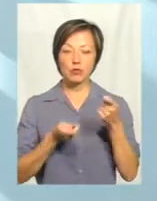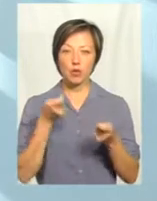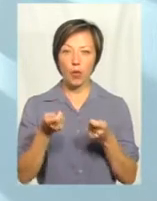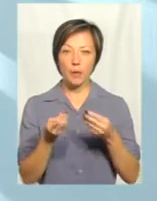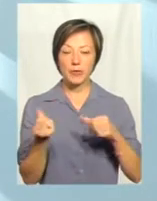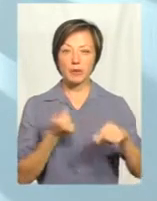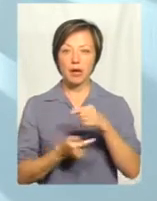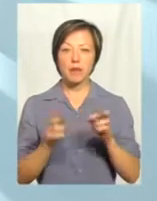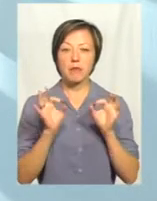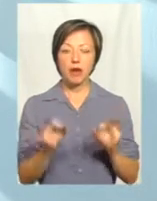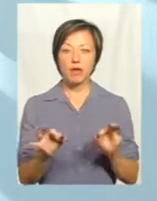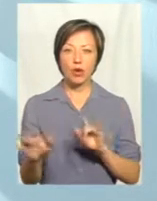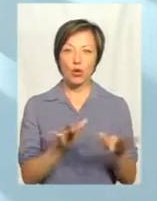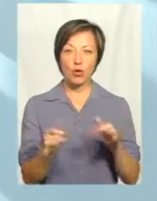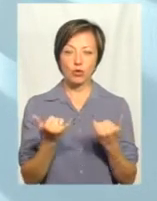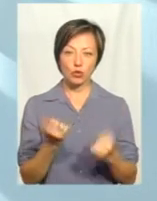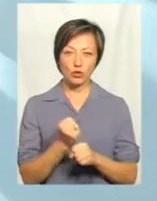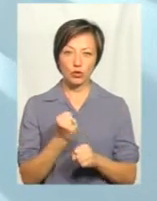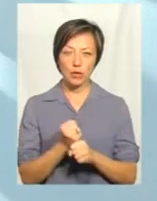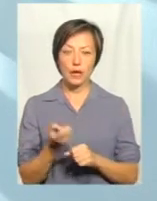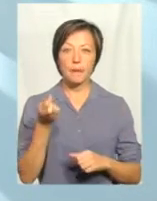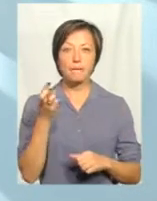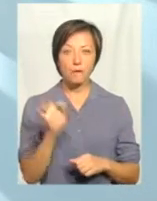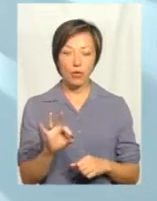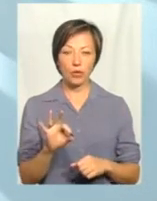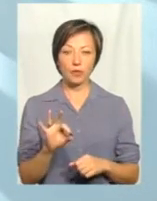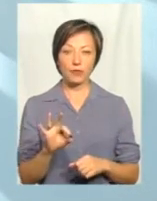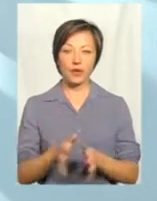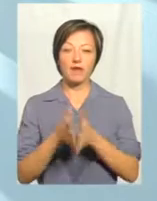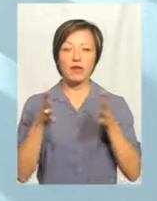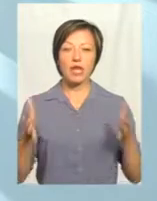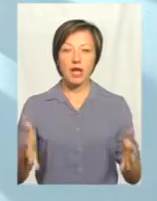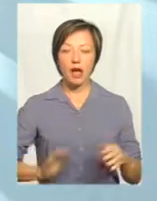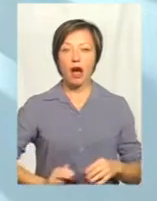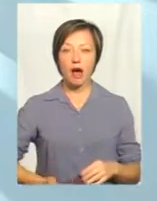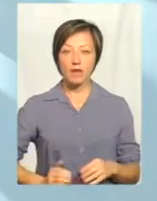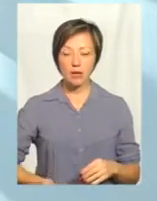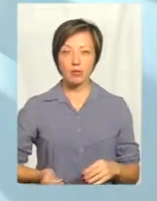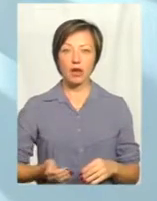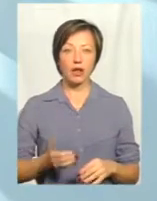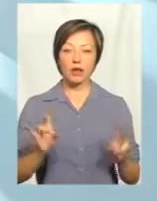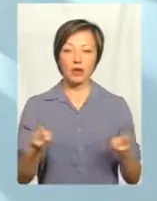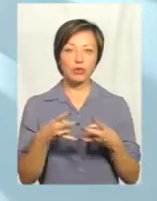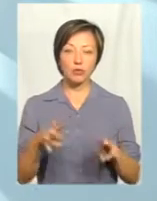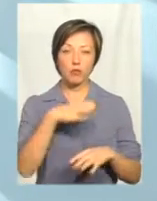Тобто яких правильно кроків сьогодні зробити. Тому що великі агрокомпанії, вони, звісно, не потребують багато людських